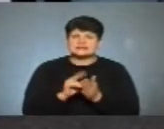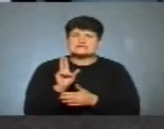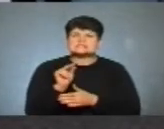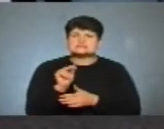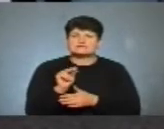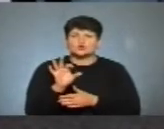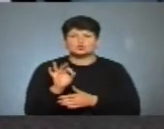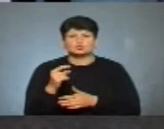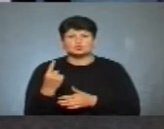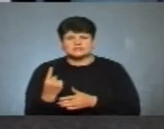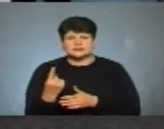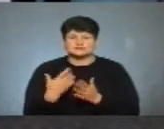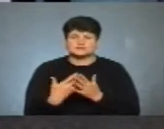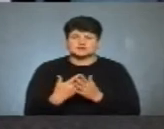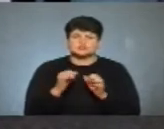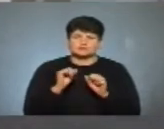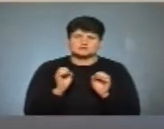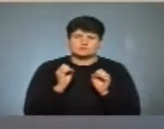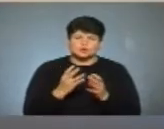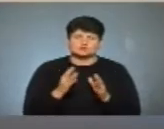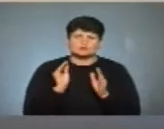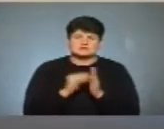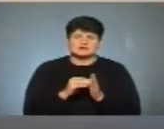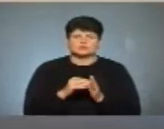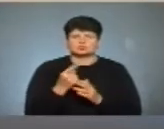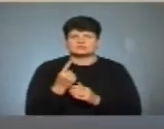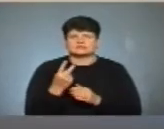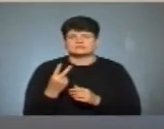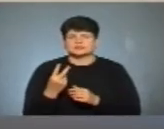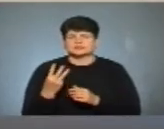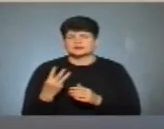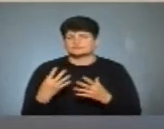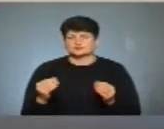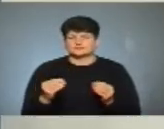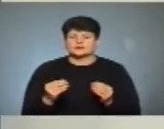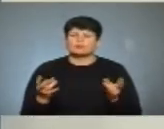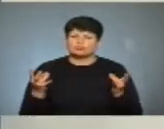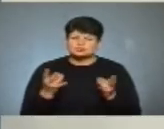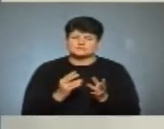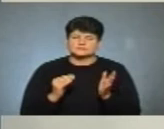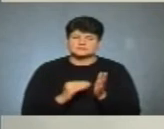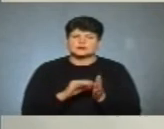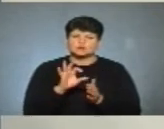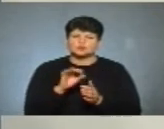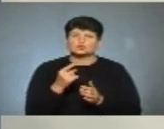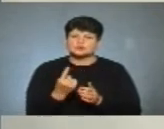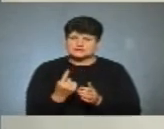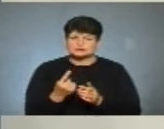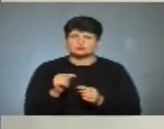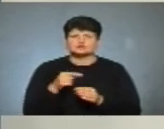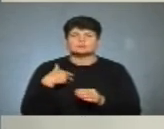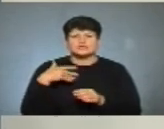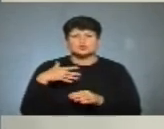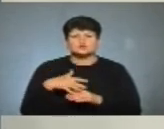саме 0-1, чи можна просто поставити одиницю, двійку, трійку, чи так далі? Потрібно вписувати цифру 0-1. Чому? Тому що ми